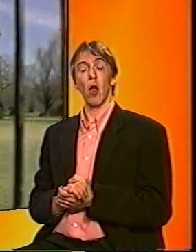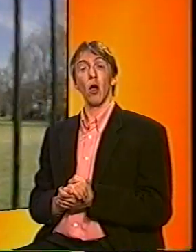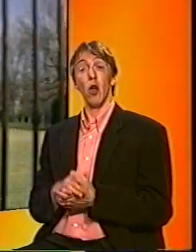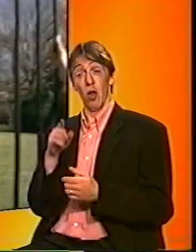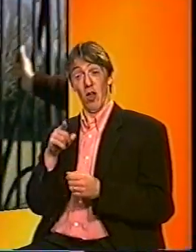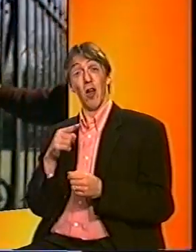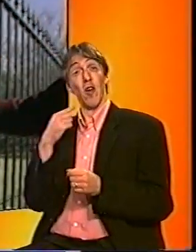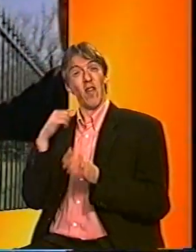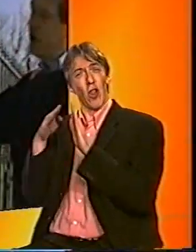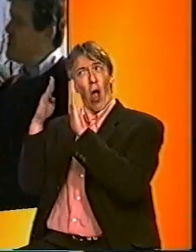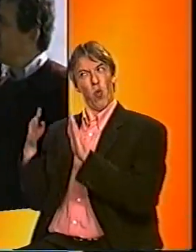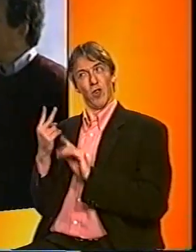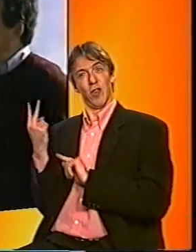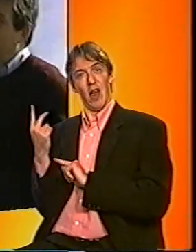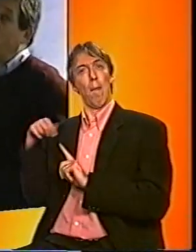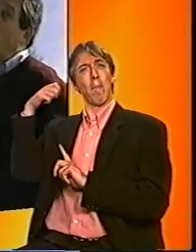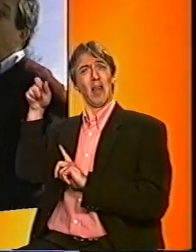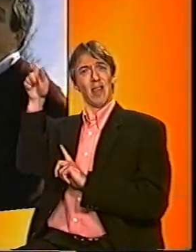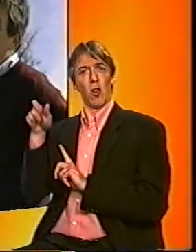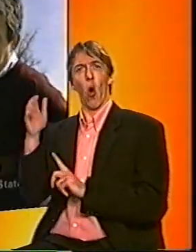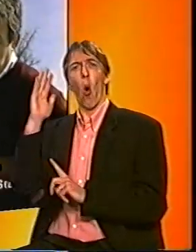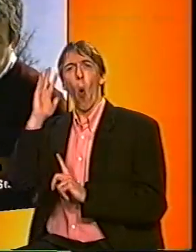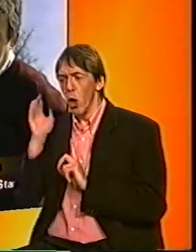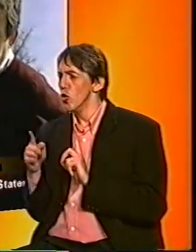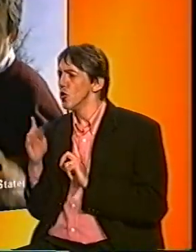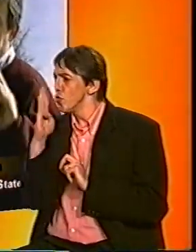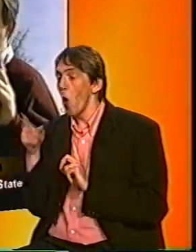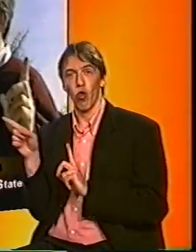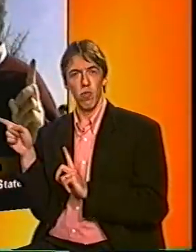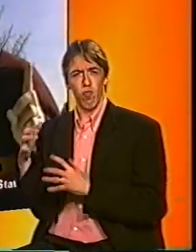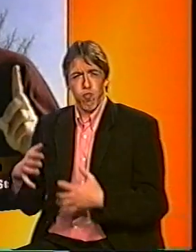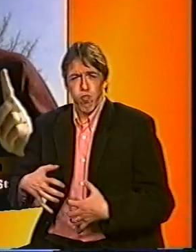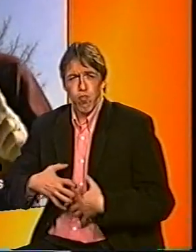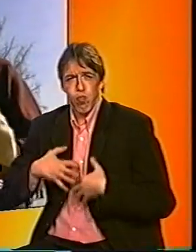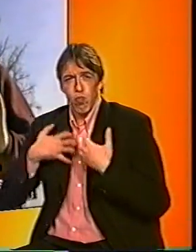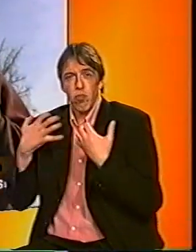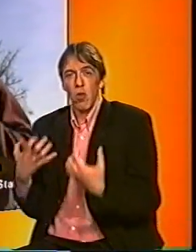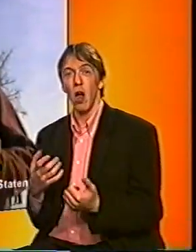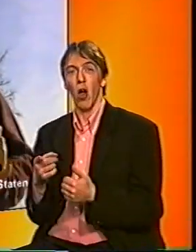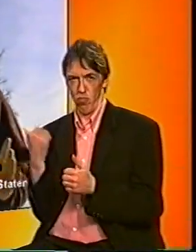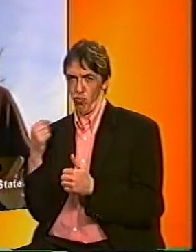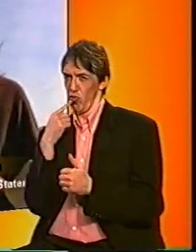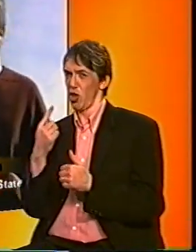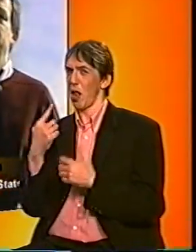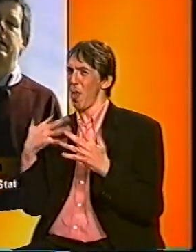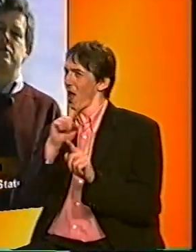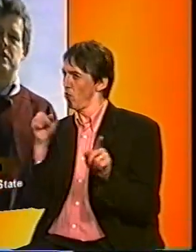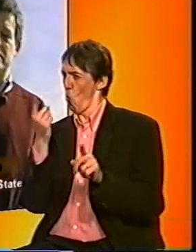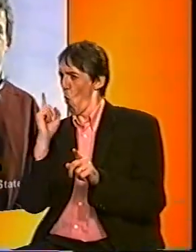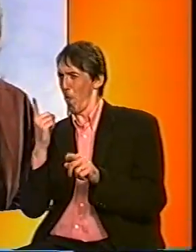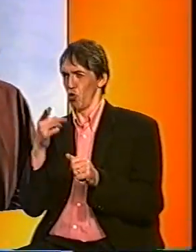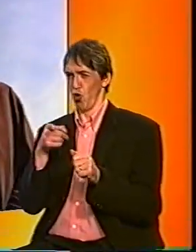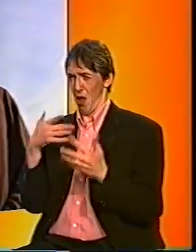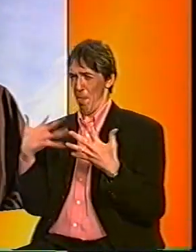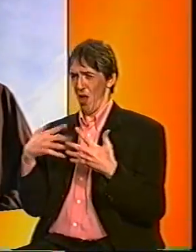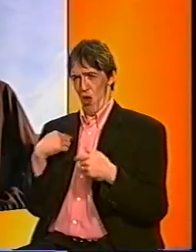het Witte Huis over die spion hoorde is hij echt woedend geworden. En hij waarschuwt de Amerikanen en zegt van pas toch op. Want Amerika is nog